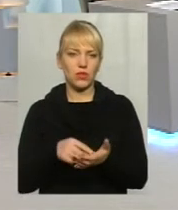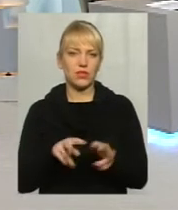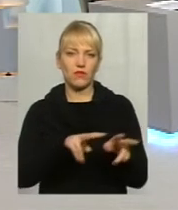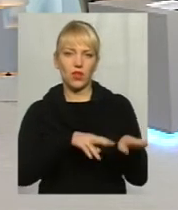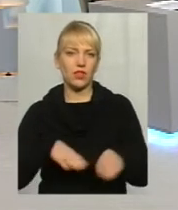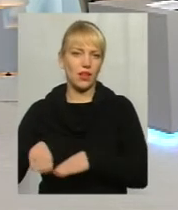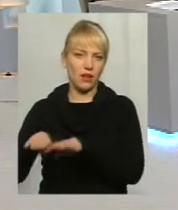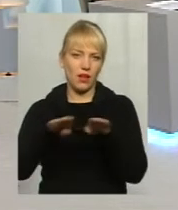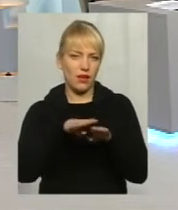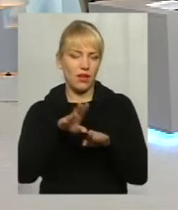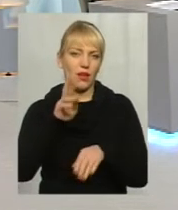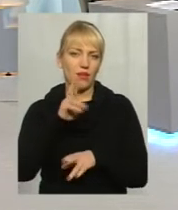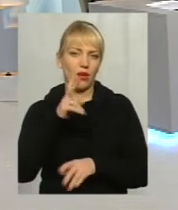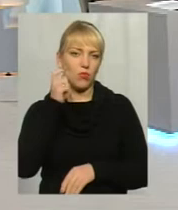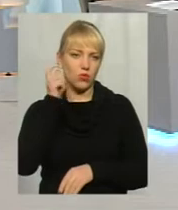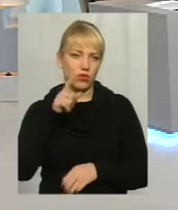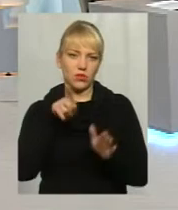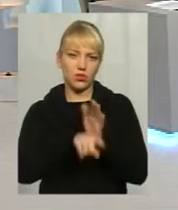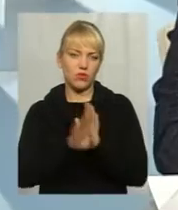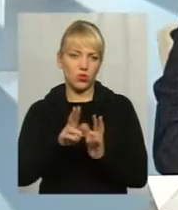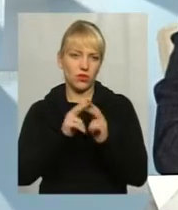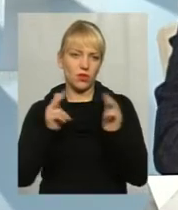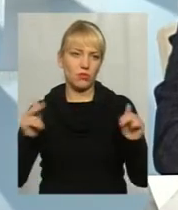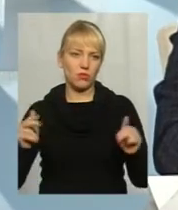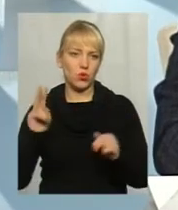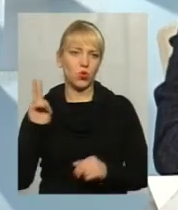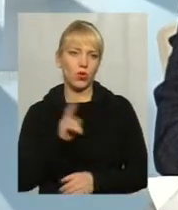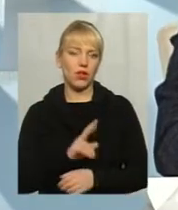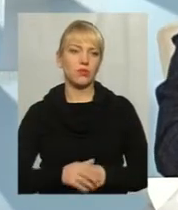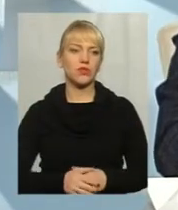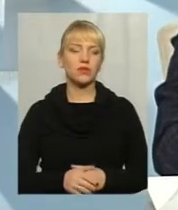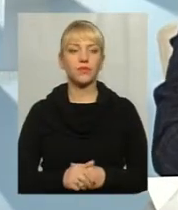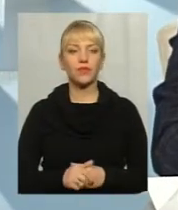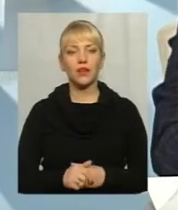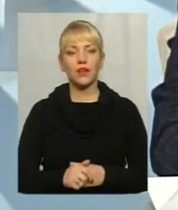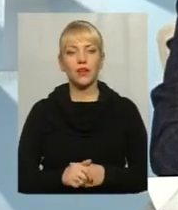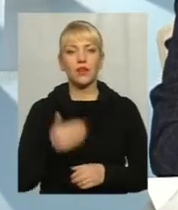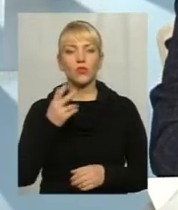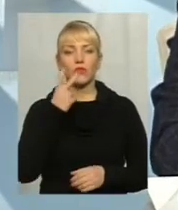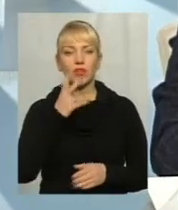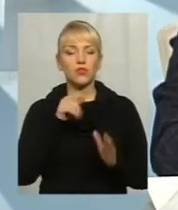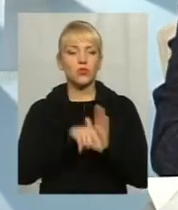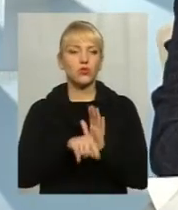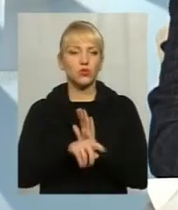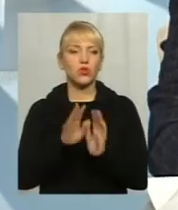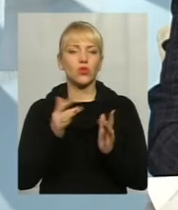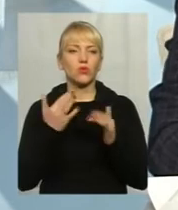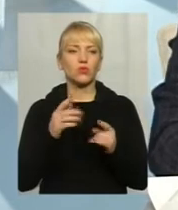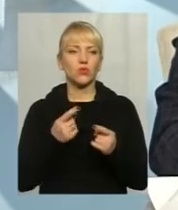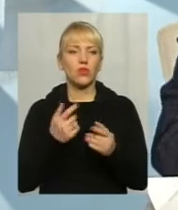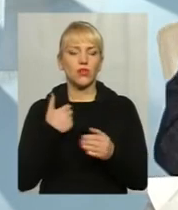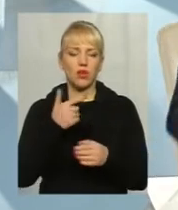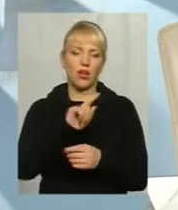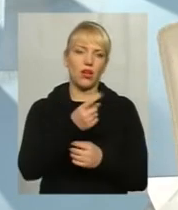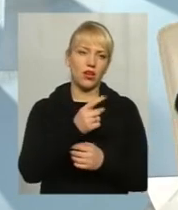Україні. Найдешевше тільки в Дніпропетровській тролейбус. що це є, ви дивитесь тут, от скільки коштує хліб, наприклад, в нас коштує